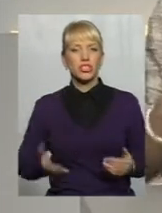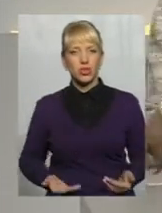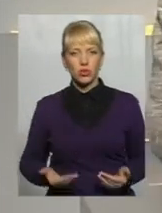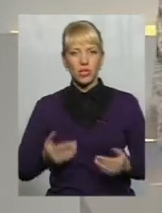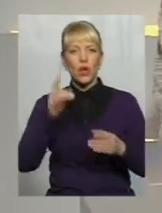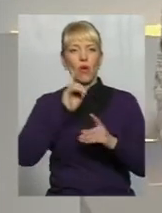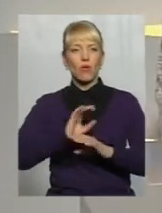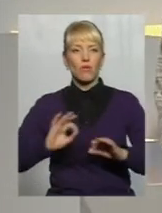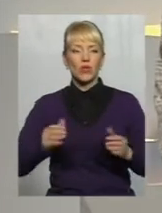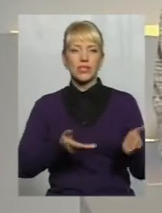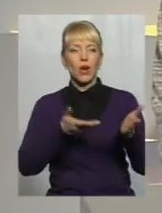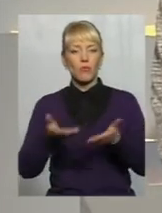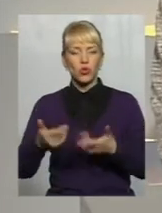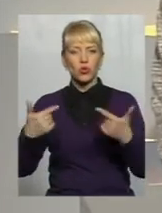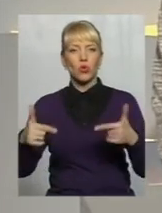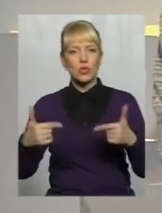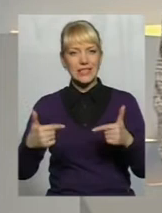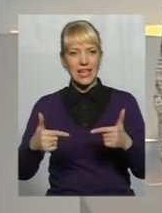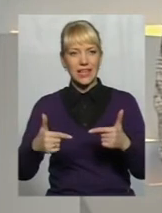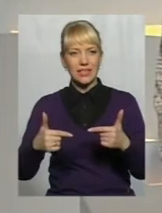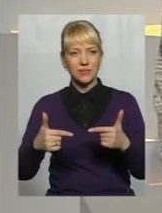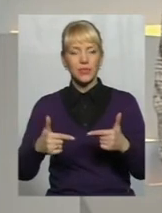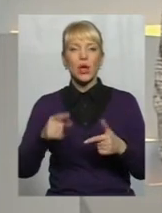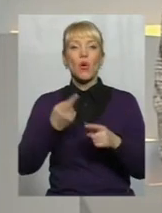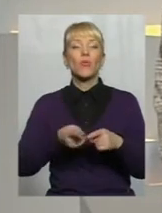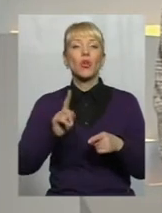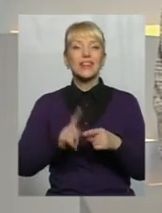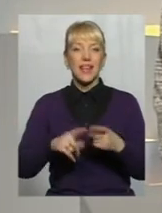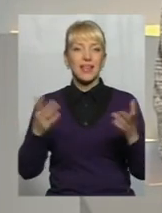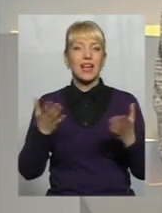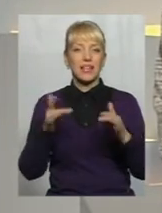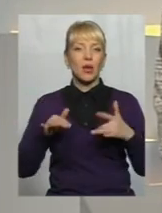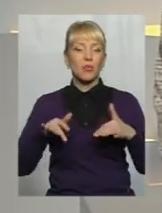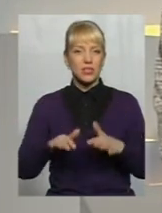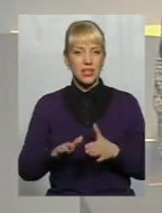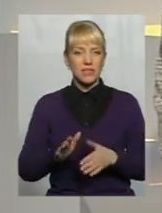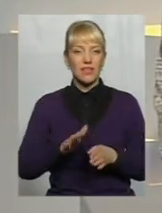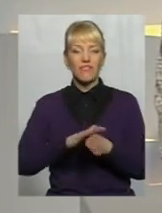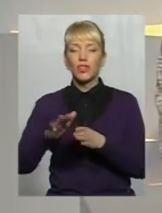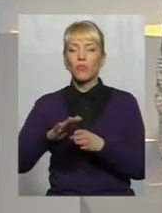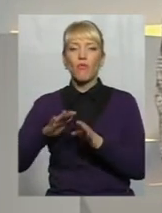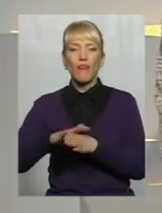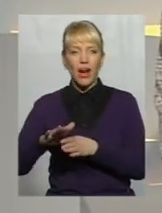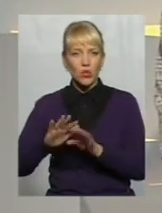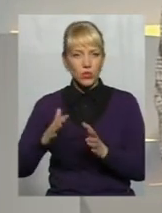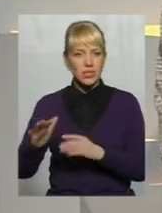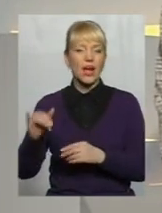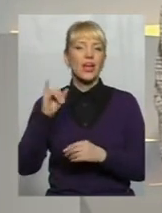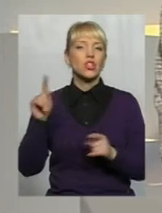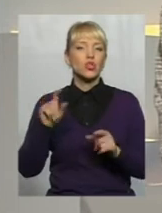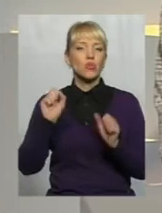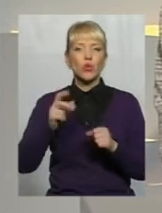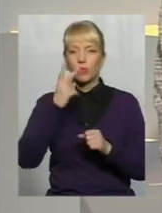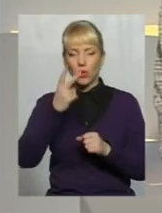Запрошують гостей, власне, про те, які процеси відбуваються, що може показати Хмельниччина